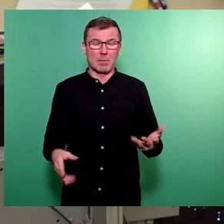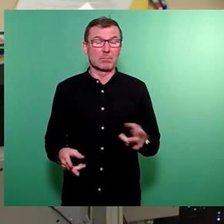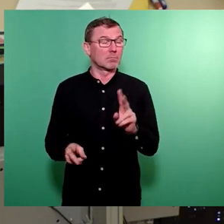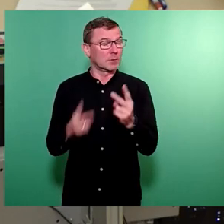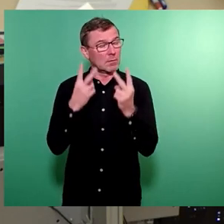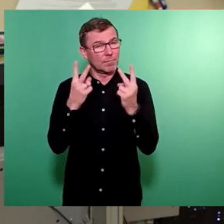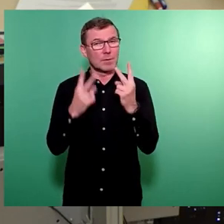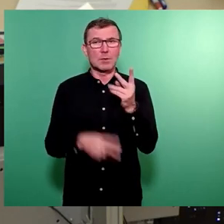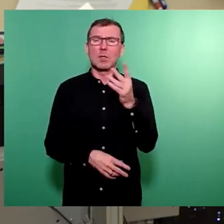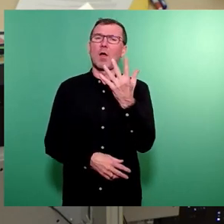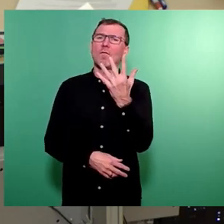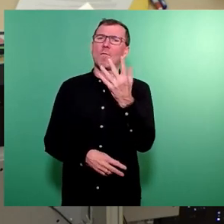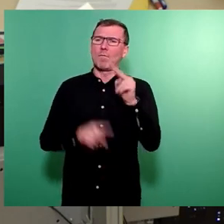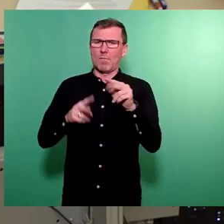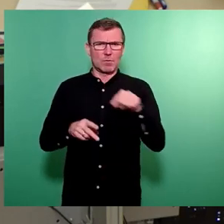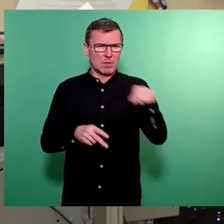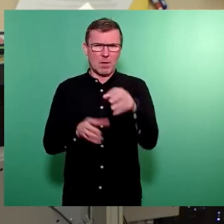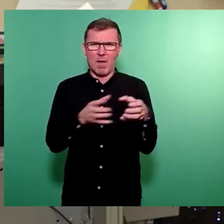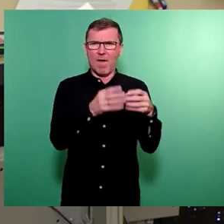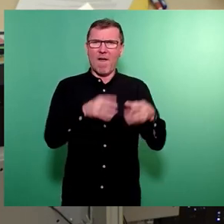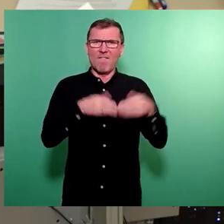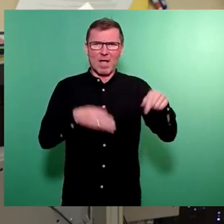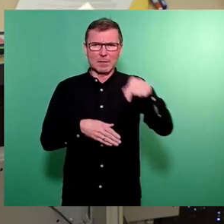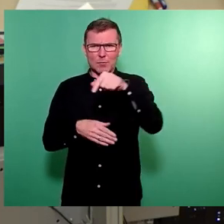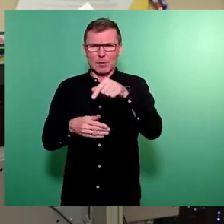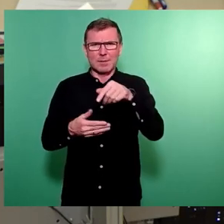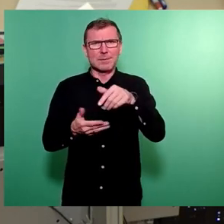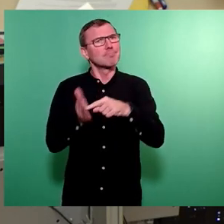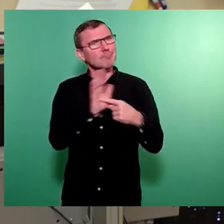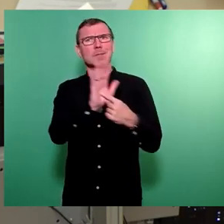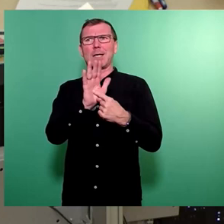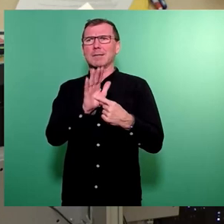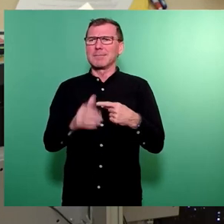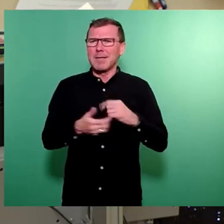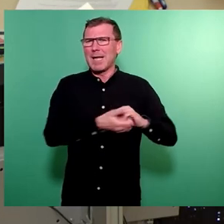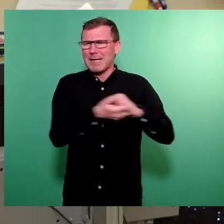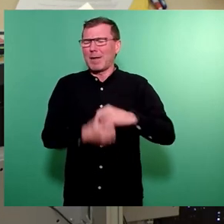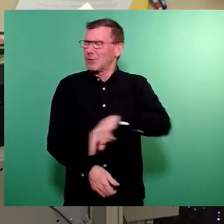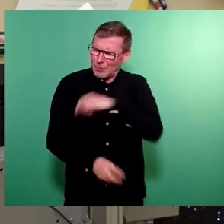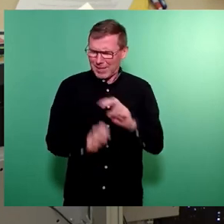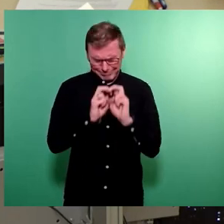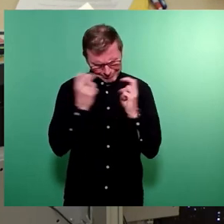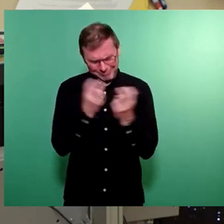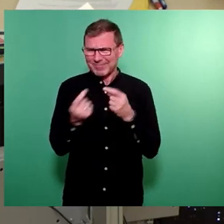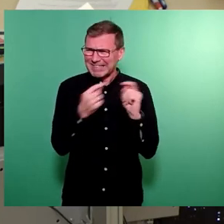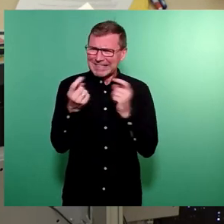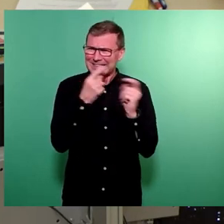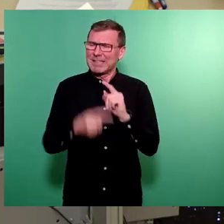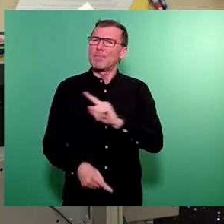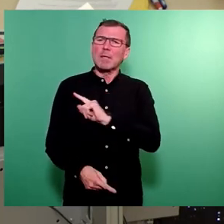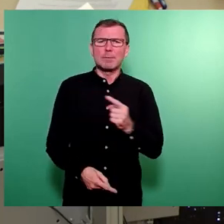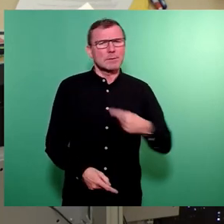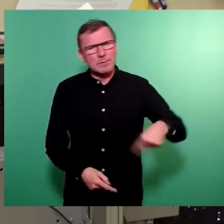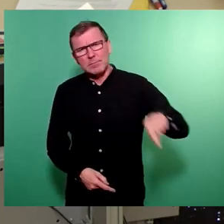fünf sehr verschiedene Fraktionen in den letzten Wochen bewiesen haben, dass sie sich so lange gemeinsam an den Tisch setzen können, bis ein breit getragener